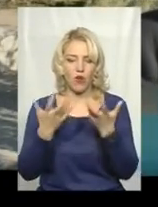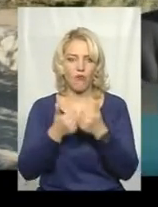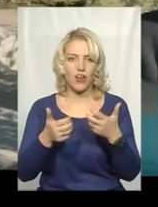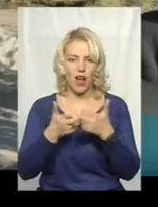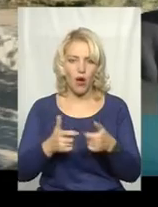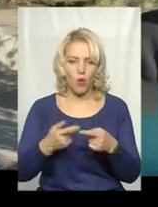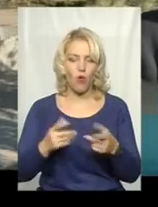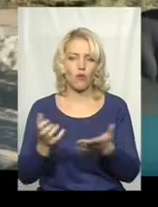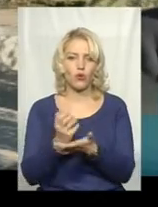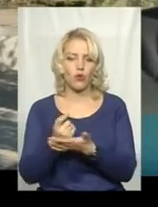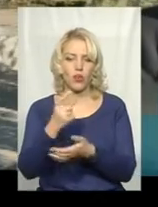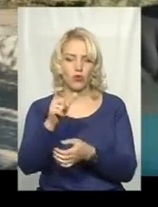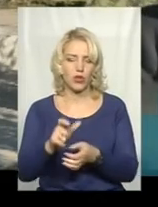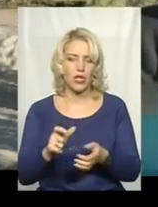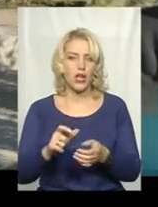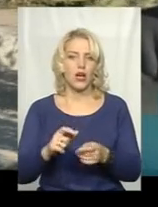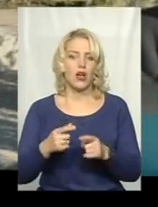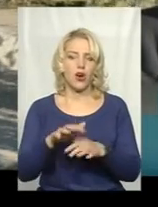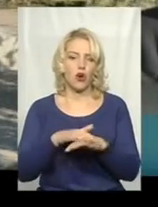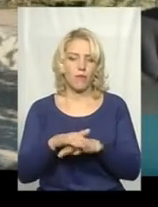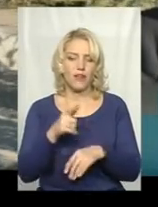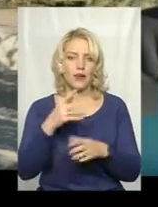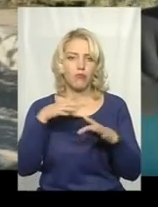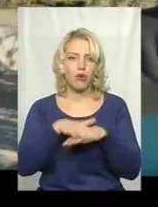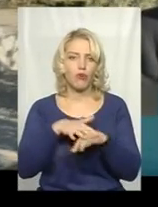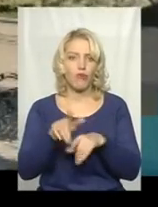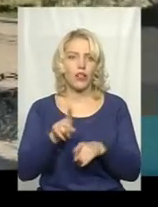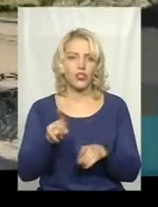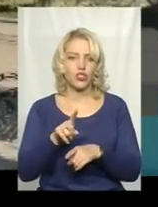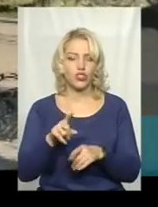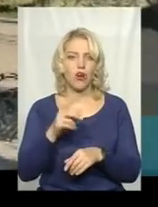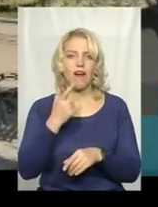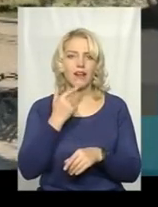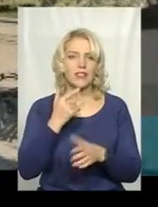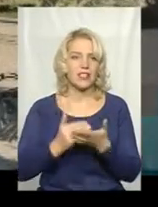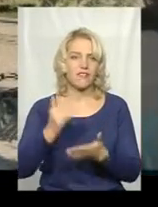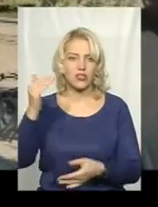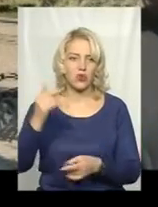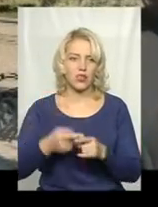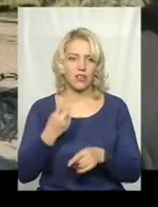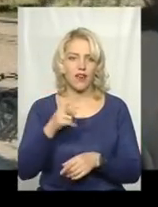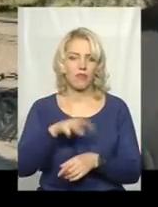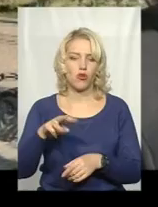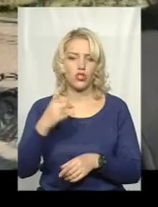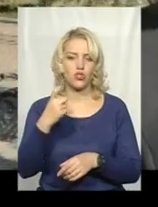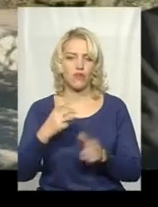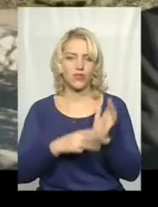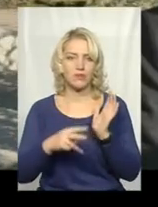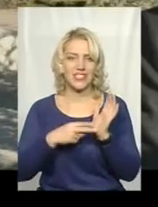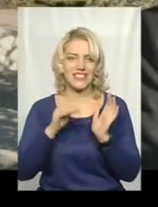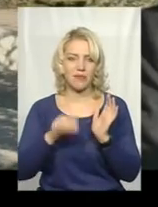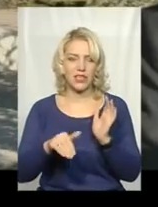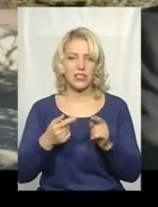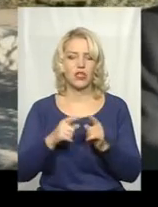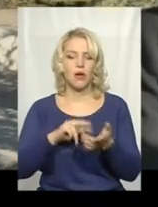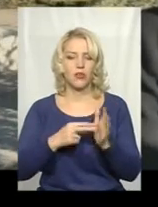одного мешканця громади. І так прорахували, що в Красилові вони зависокі. 2 мільйона 198 тисяч планується вилучити. Саме